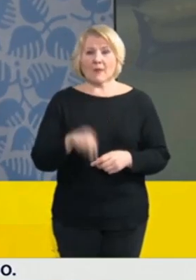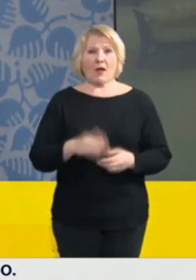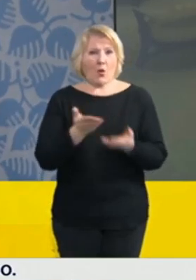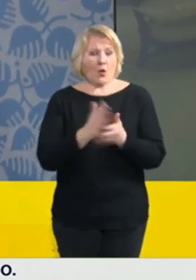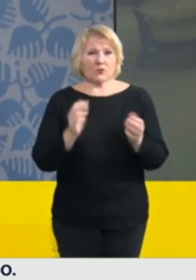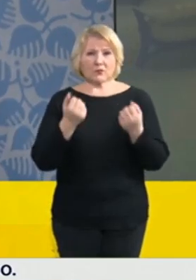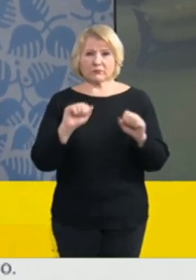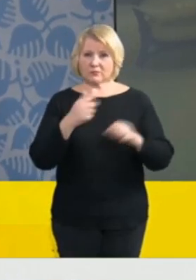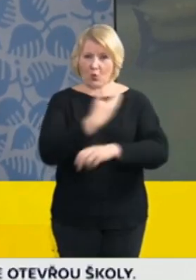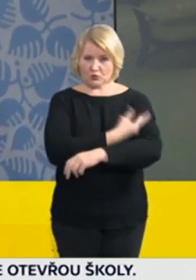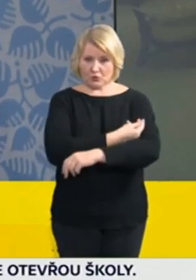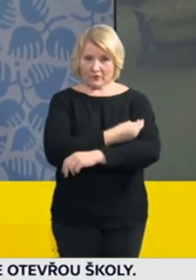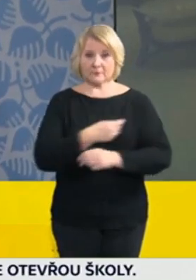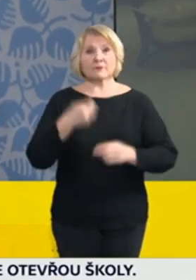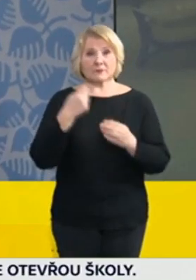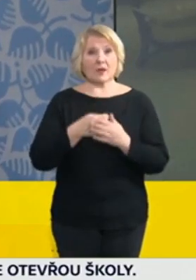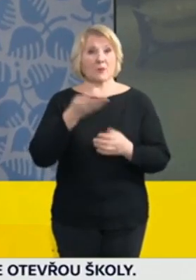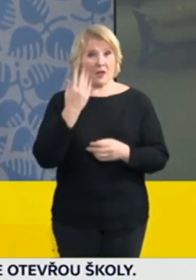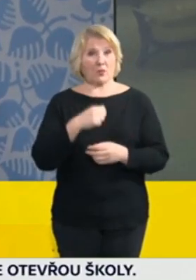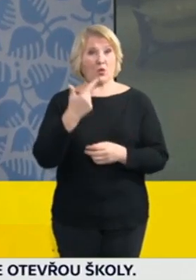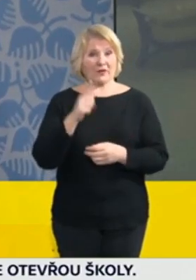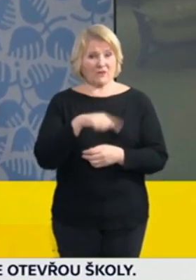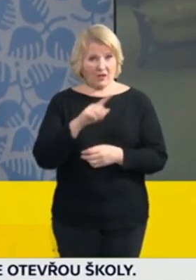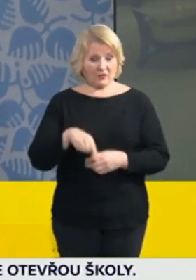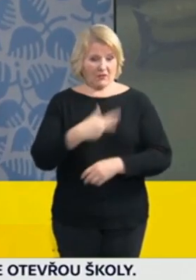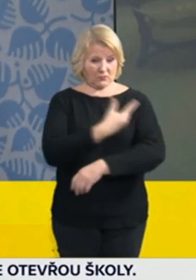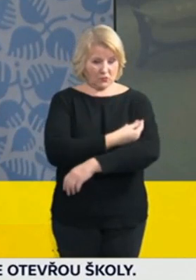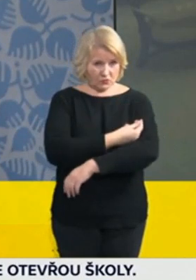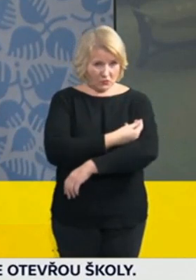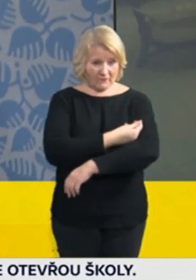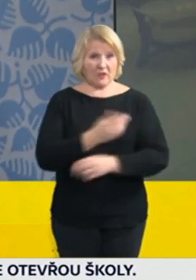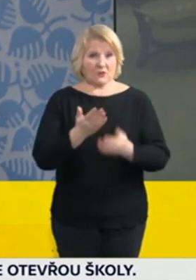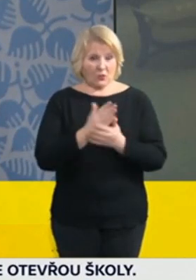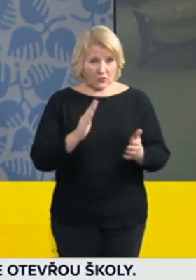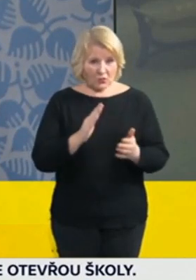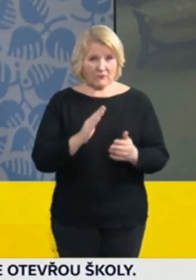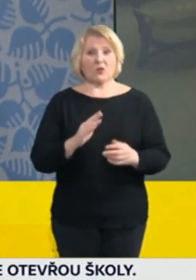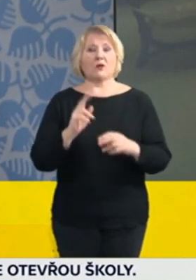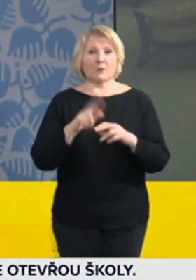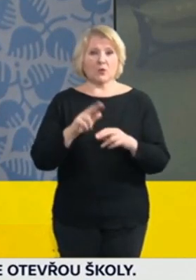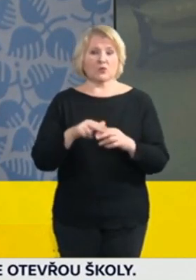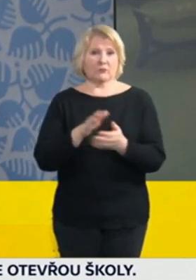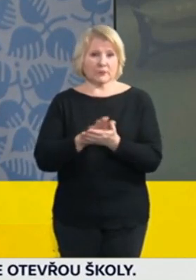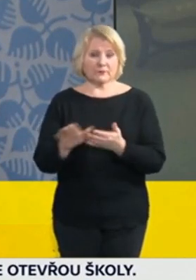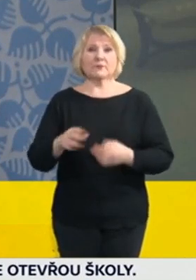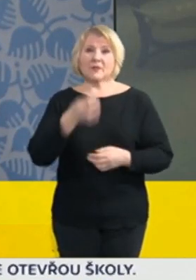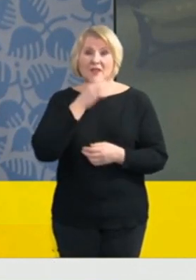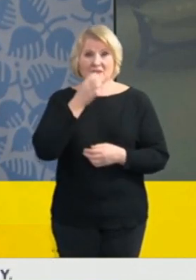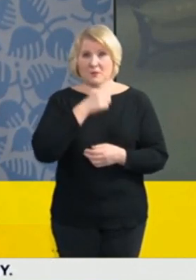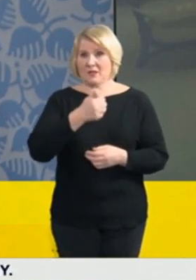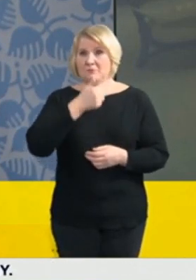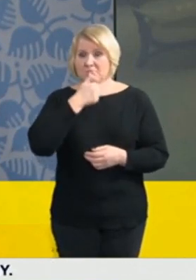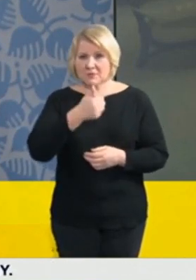Jinými slovy, po dvoudávkové vakcíně 14 dní, po druhé dávce po jednodávkové vakcíně 14